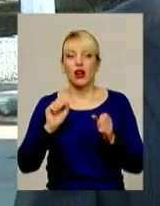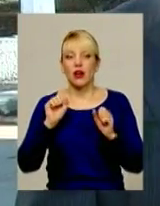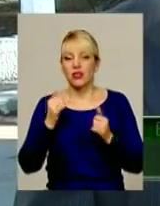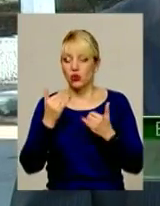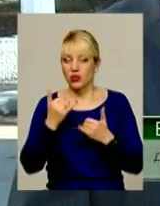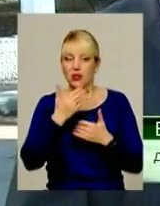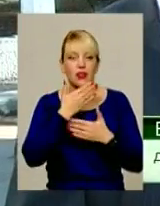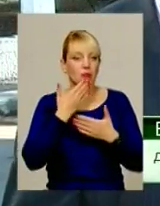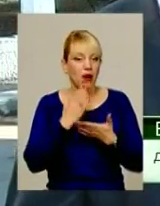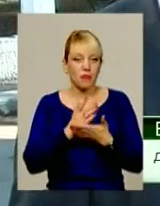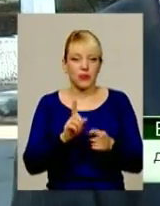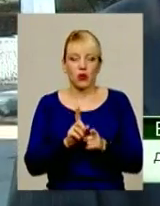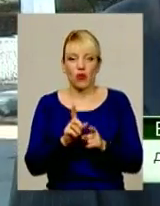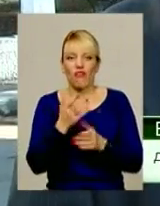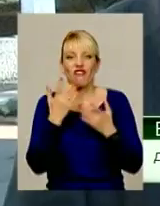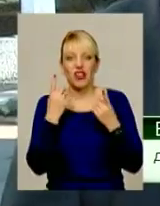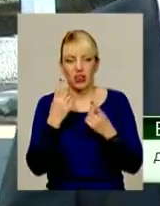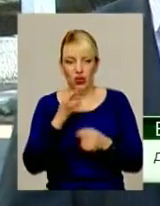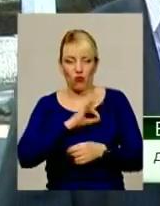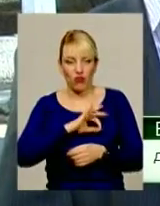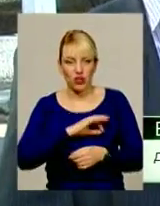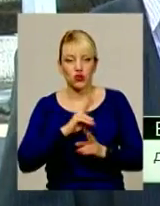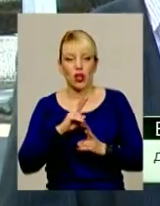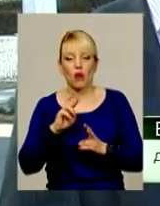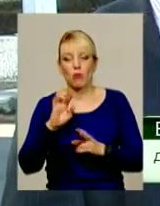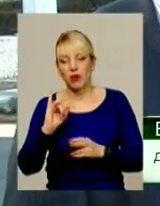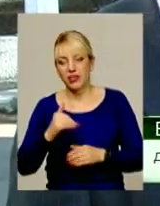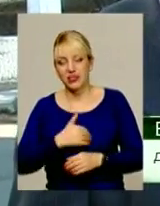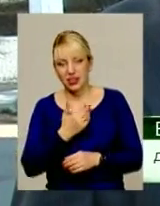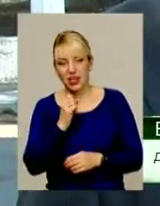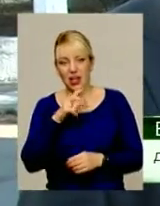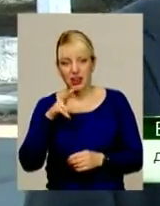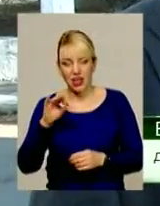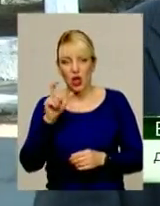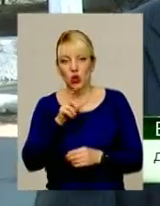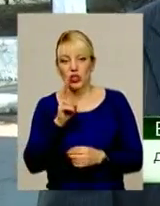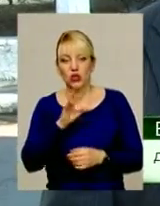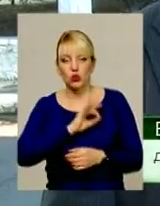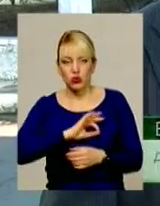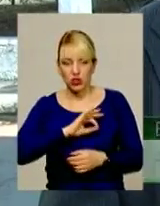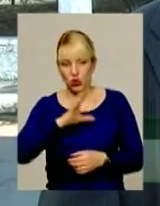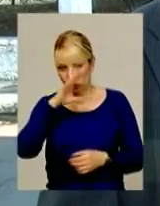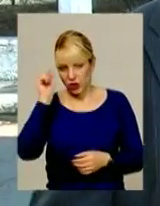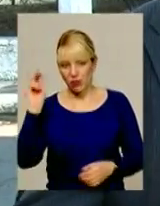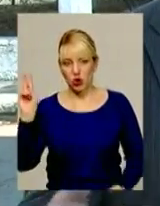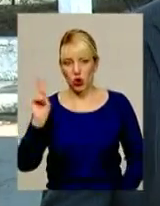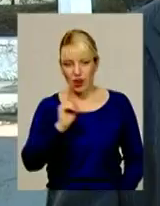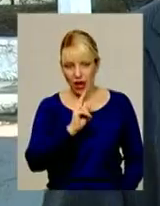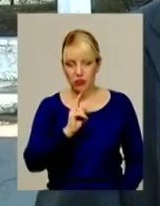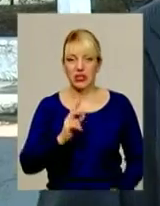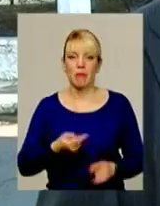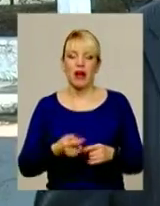не таку велику виручку, яку би ми хотіли, але, ви знаєте, люди, які користуються ночними тролейбусами, вони